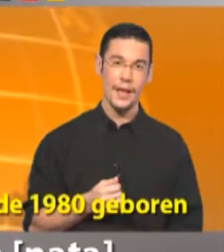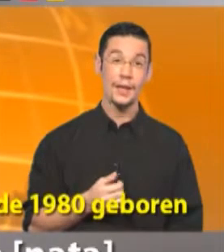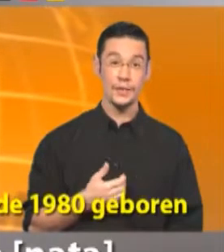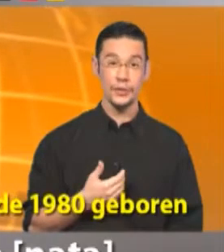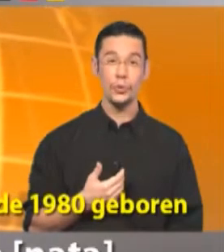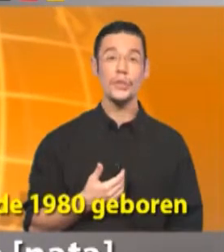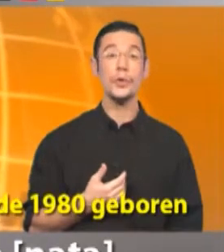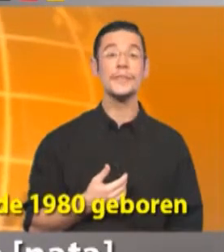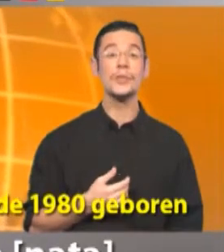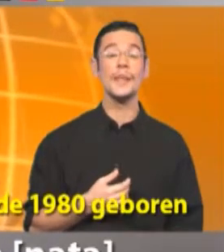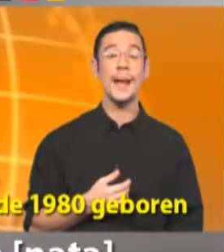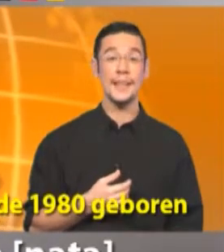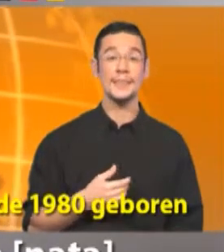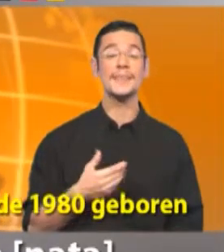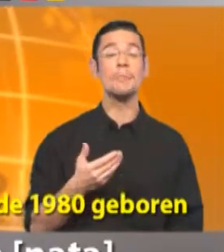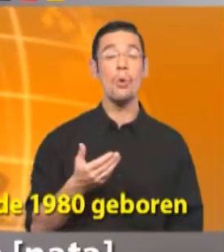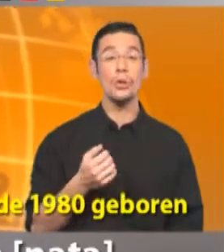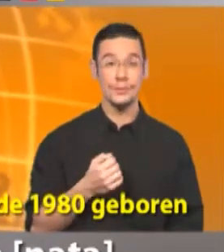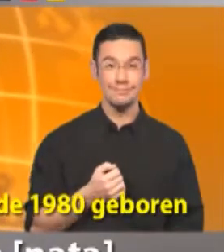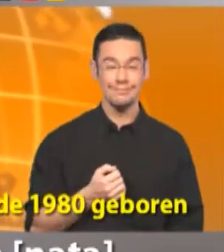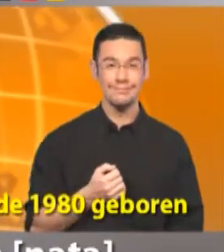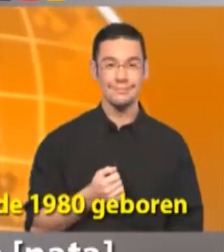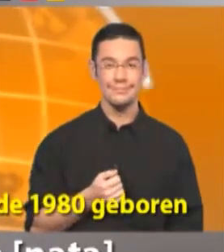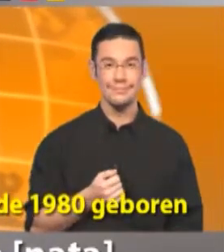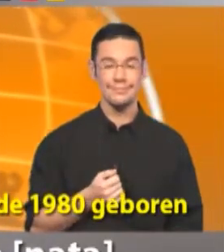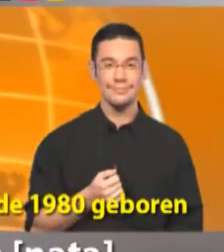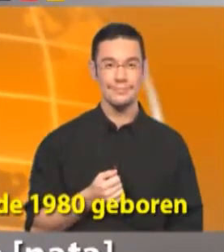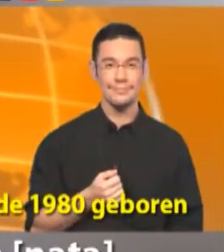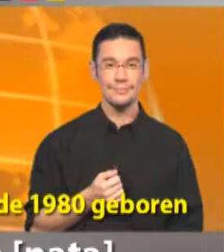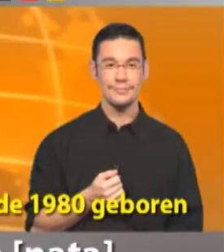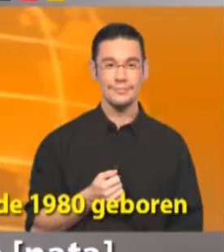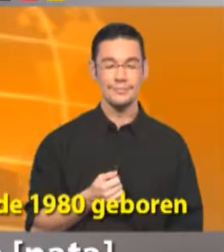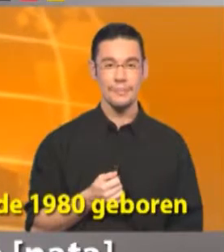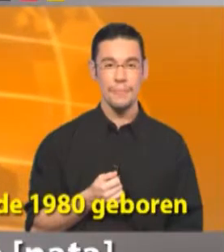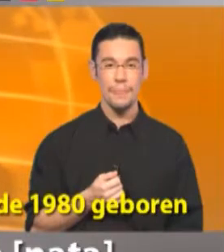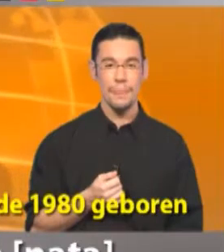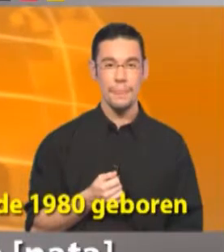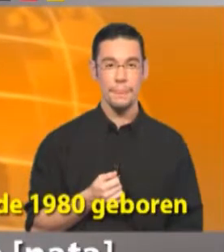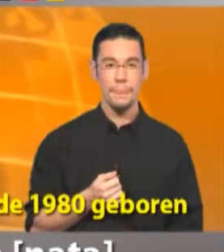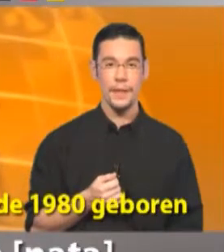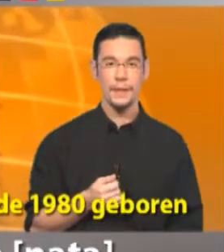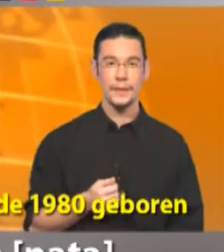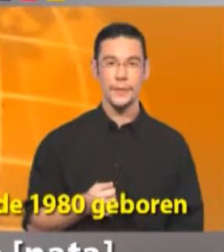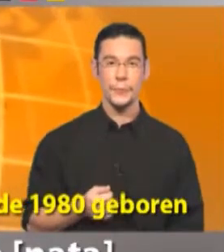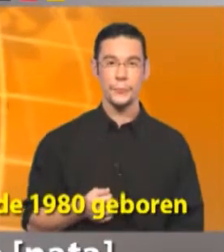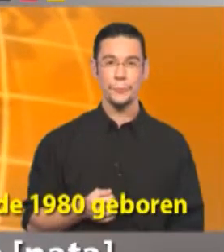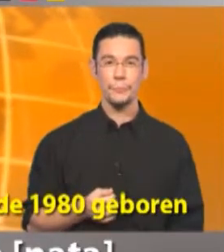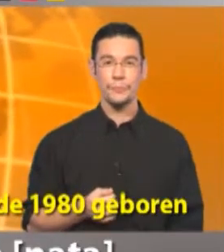Ich wurde 1980 geboren. Sono nato, nata, nel